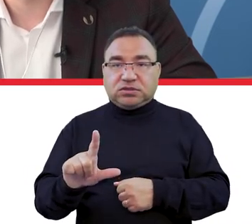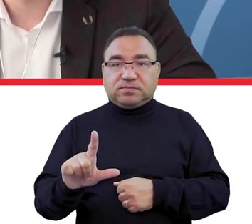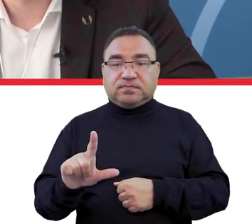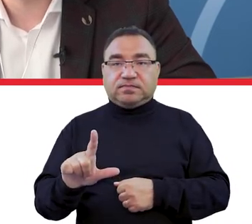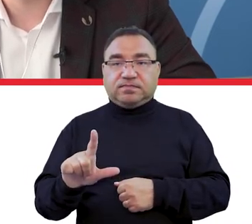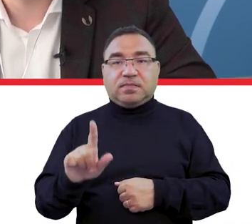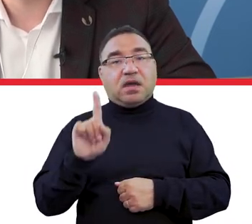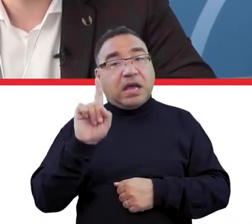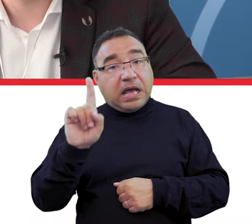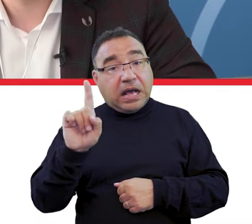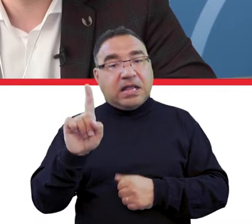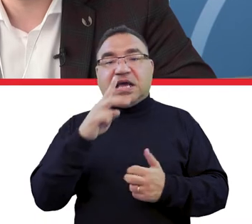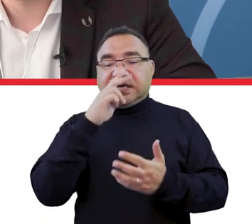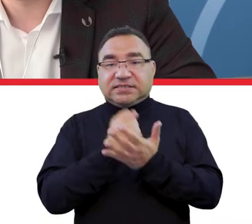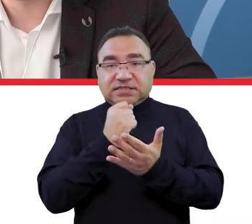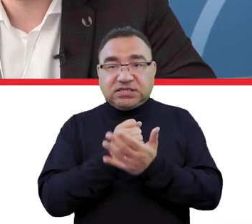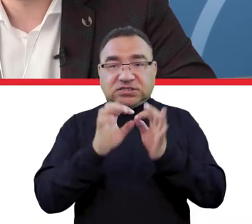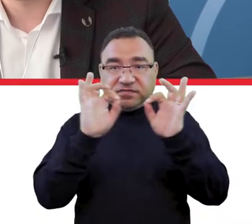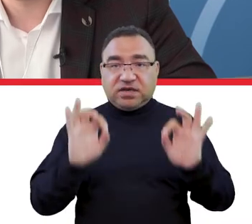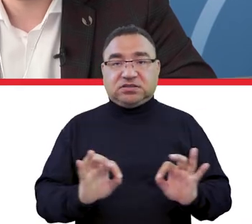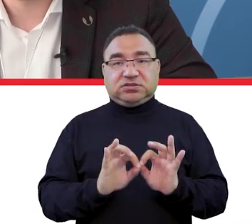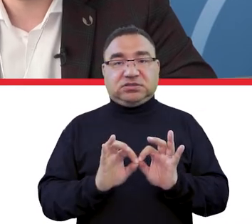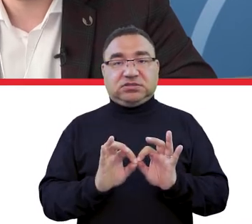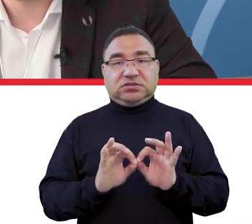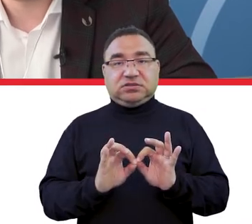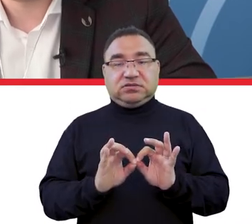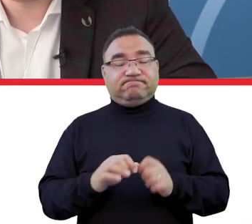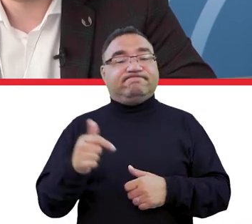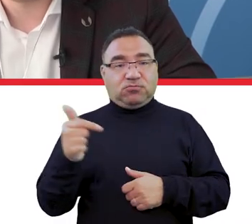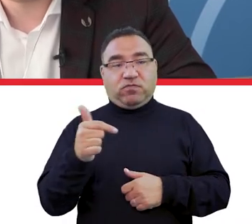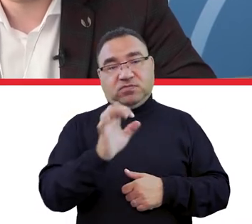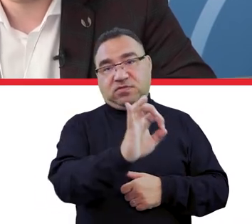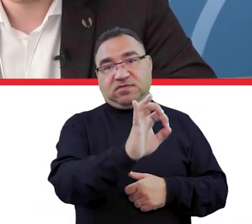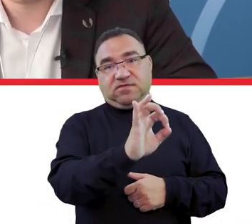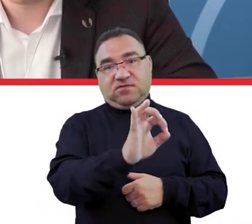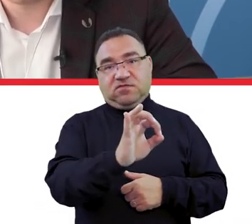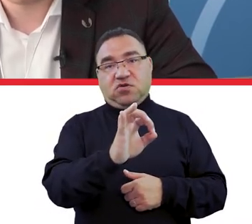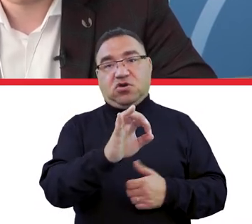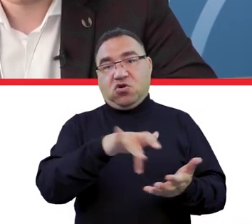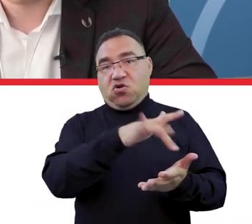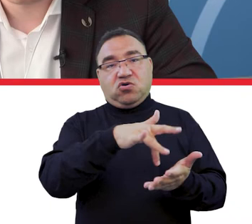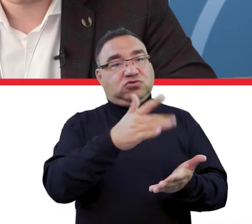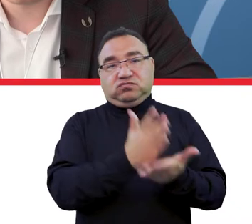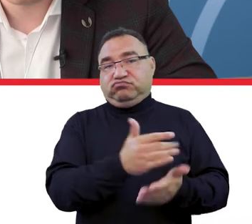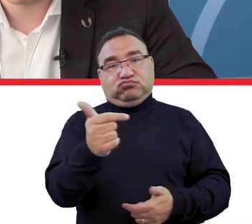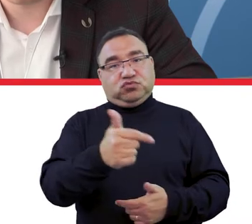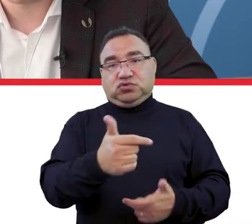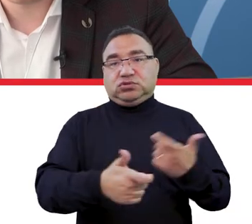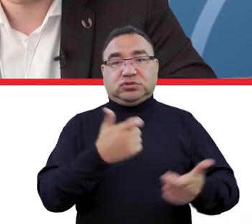ale wydanie tego zaświadczenia jest obowiązkiem organu administracji publicznej